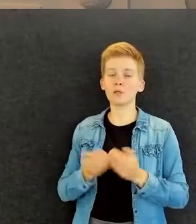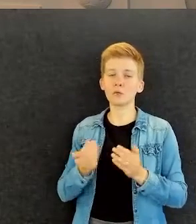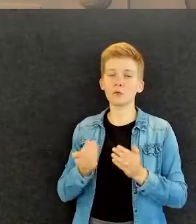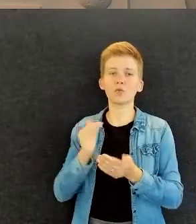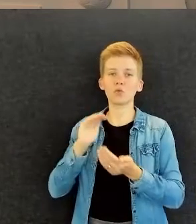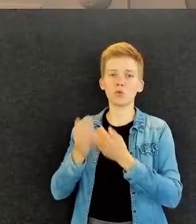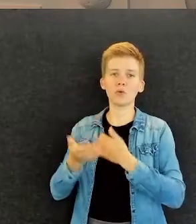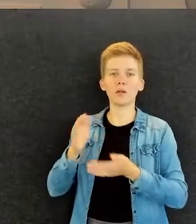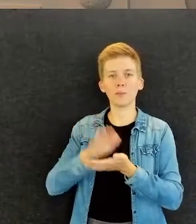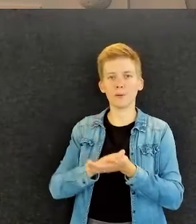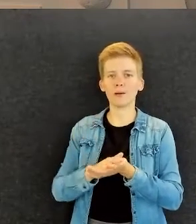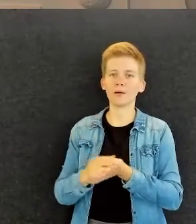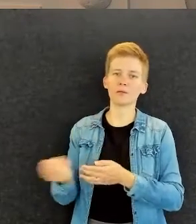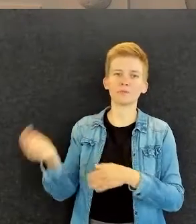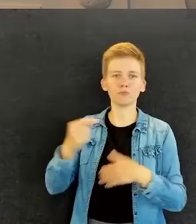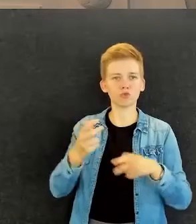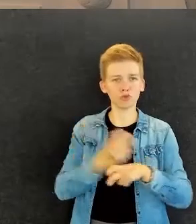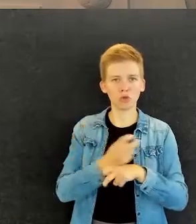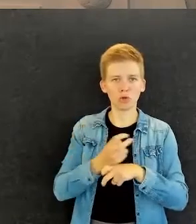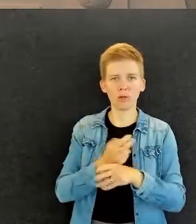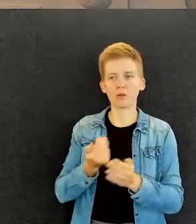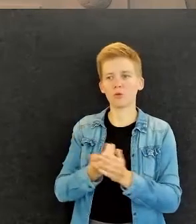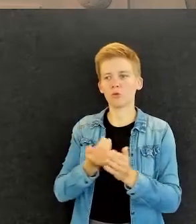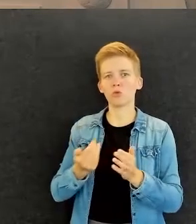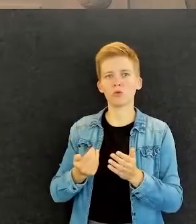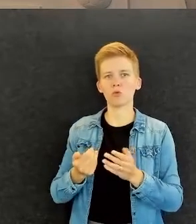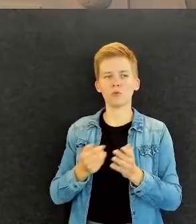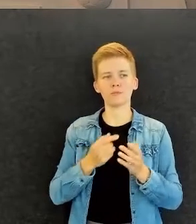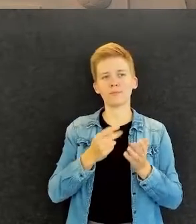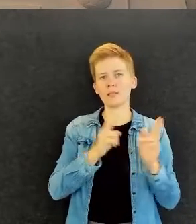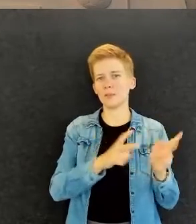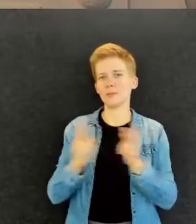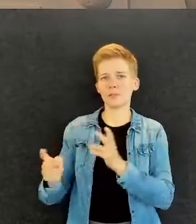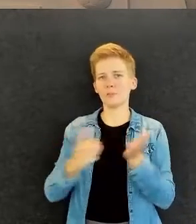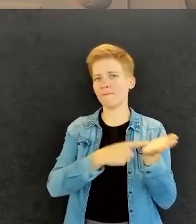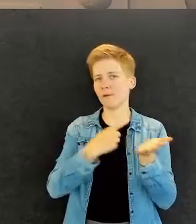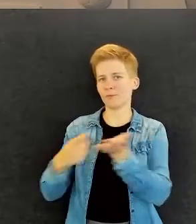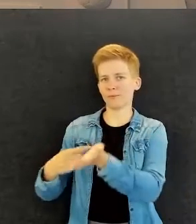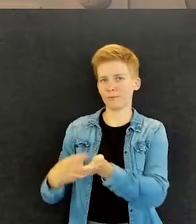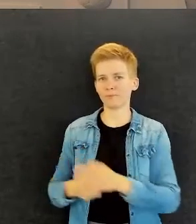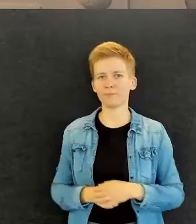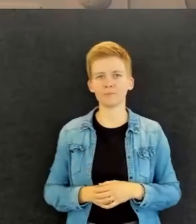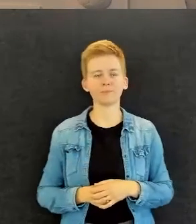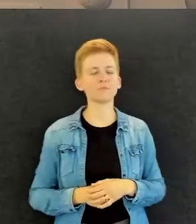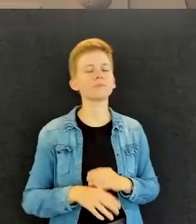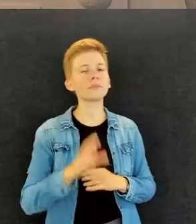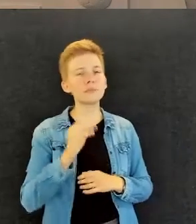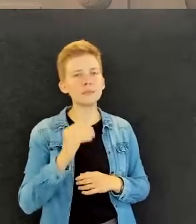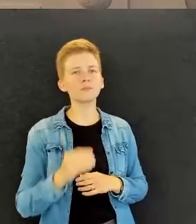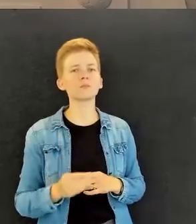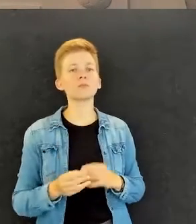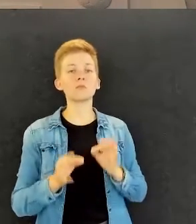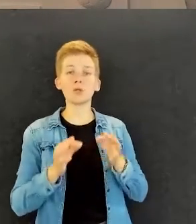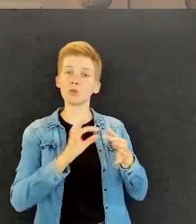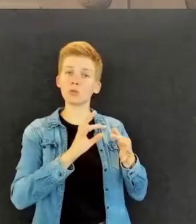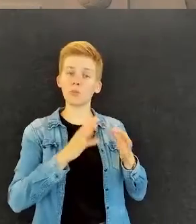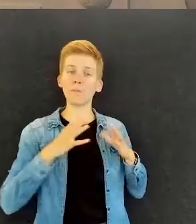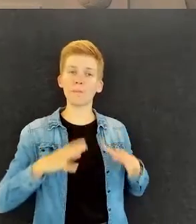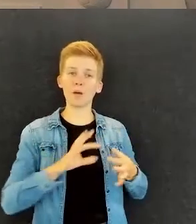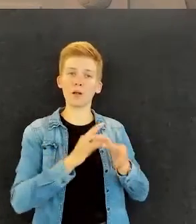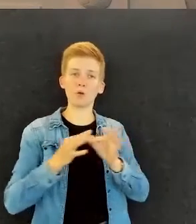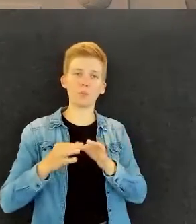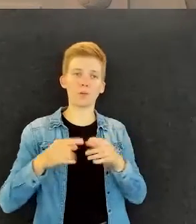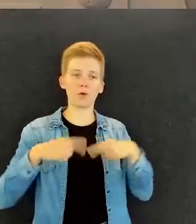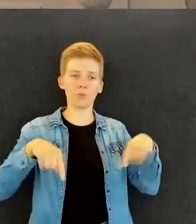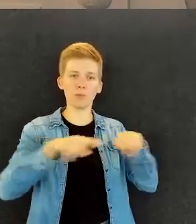vaaditaan niitä samoja asioita kuin kaikilta muiltakin. Kyllä. Miten sitten jos Paralympiakomiteassa on vaikka jotain uusia paikkoja auki ja